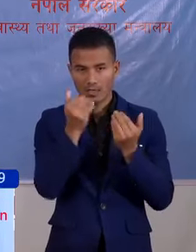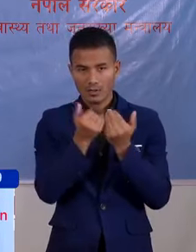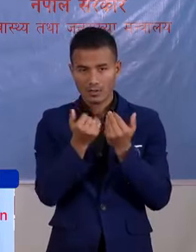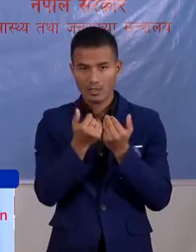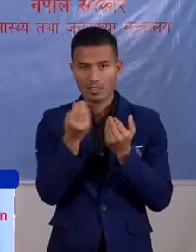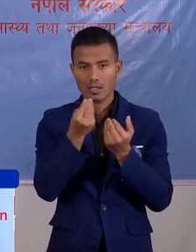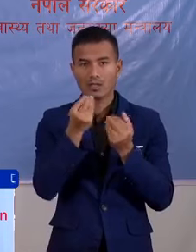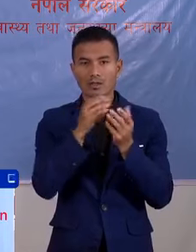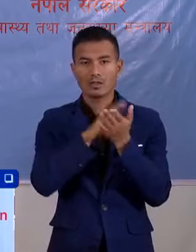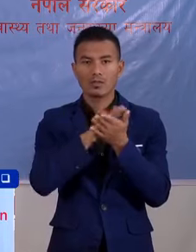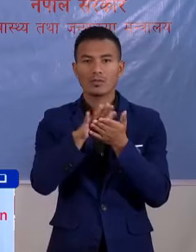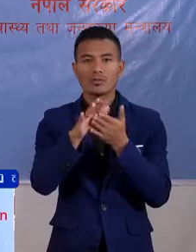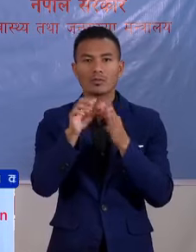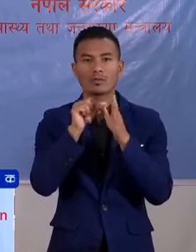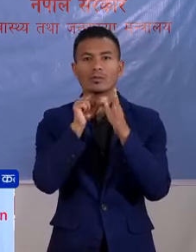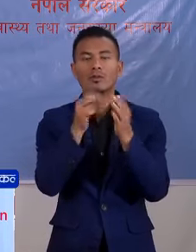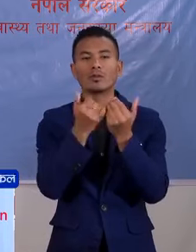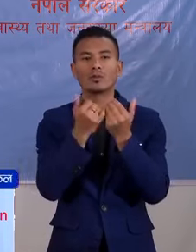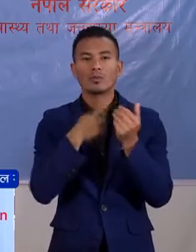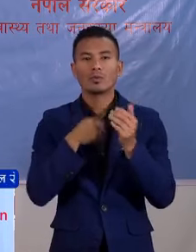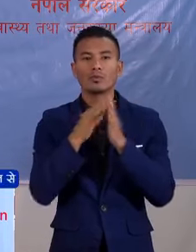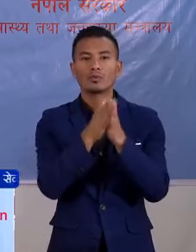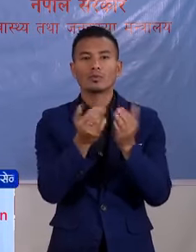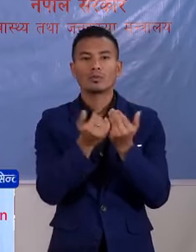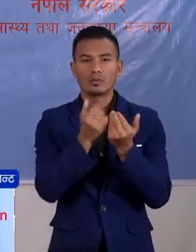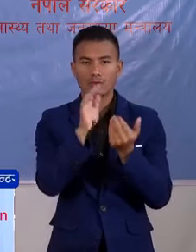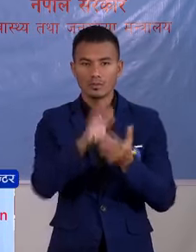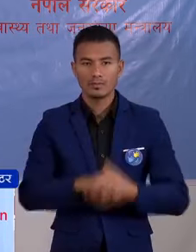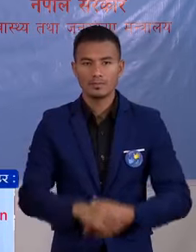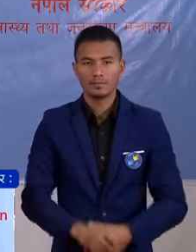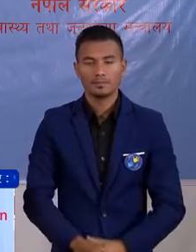दिदै के प्रस्ट पारी दिनोना मा अनुरोद गर्छु